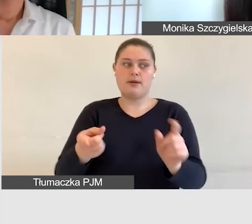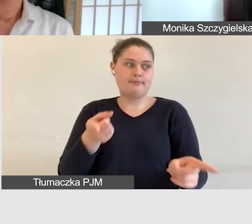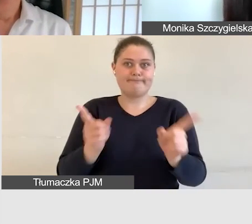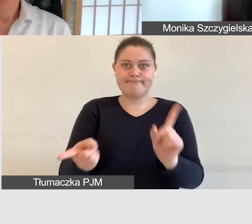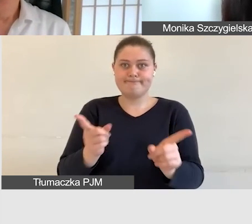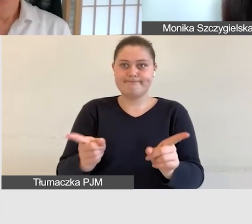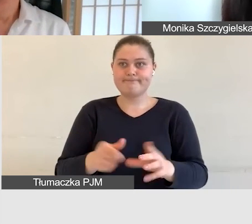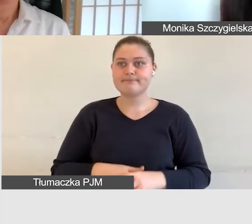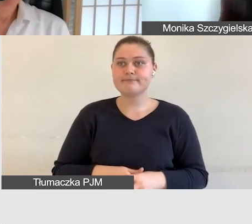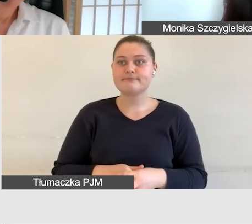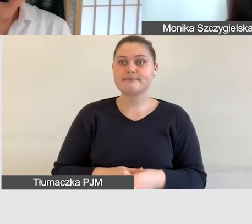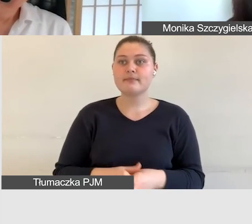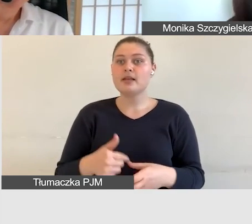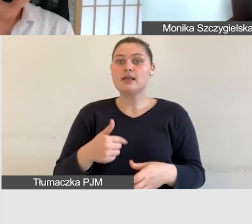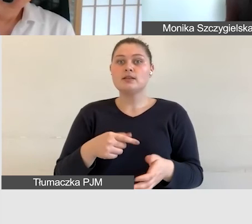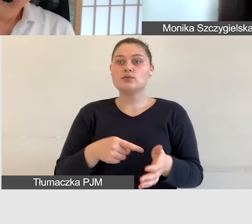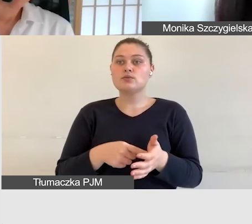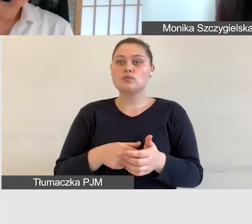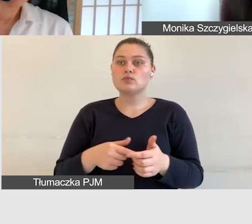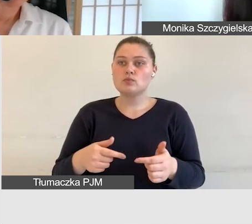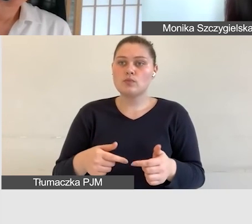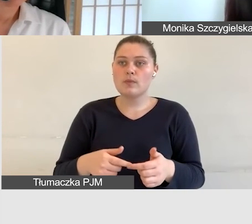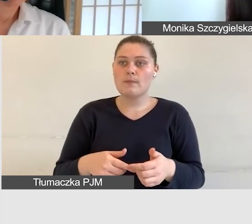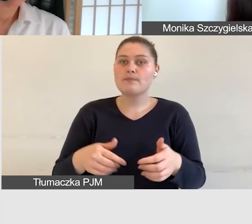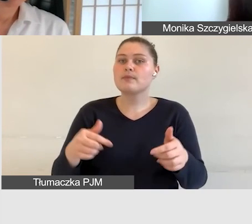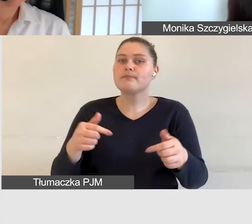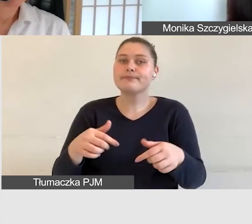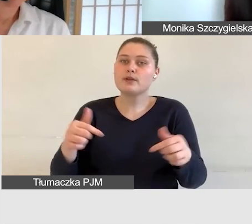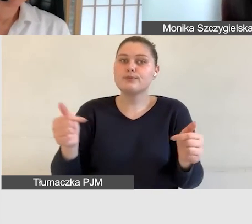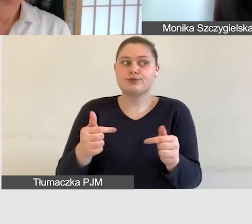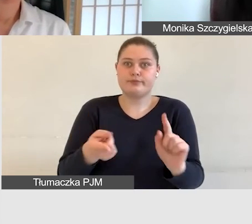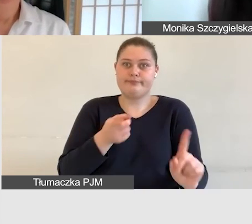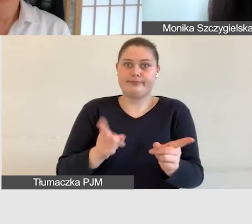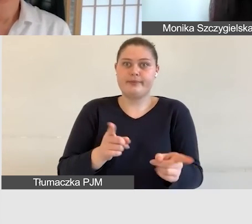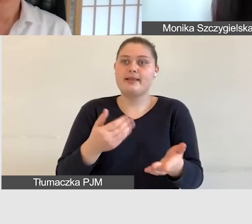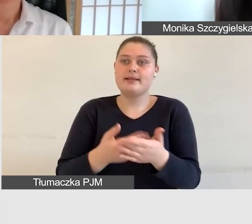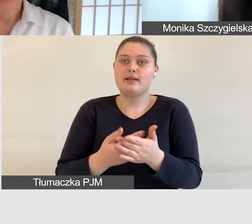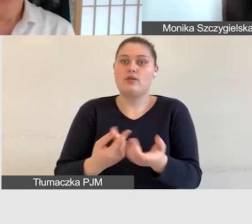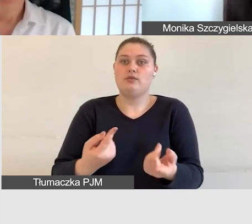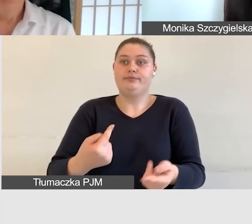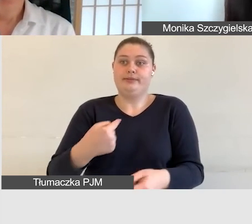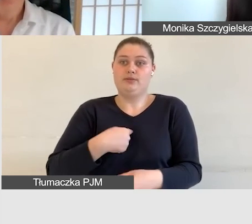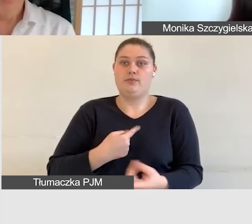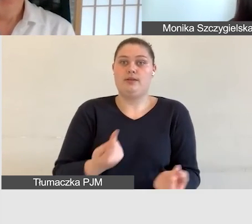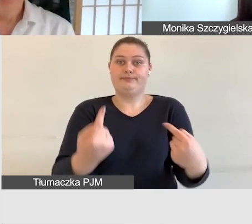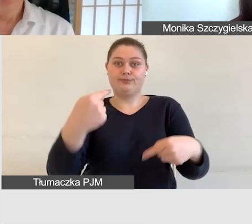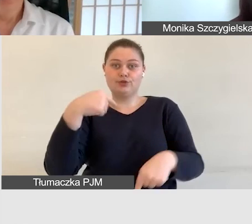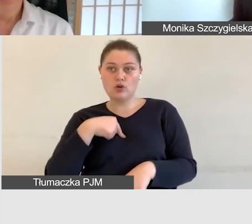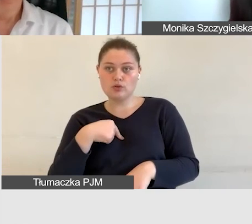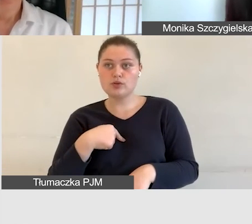uczestniczyć w tych zajęciach dlatego też trafiają do mnie co roku mam studentów którzy są albo